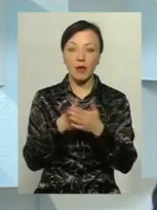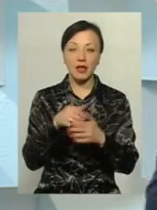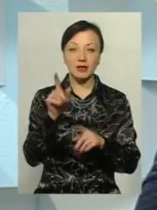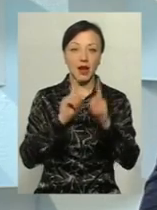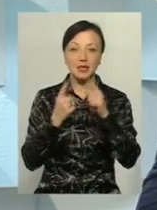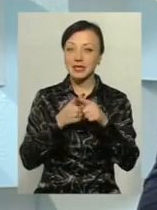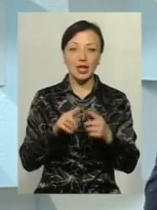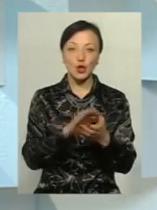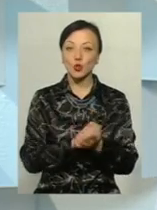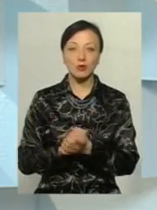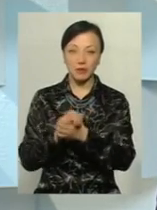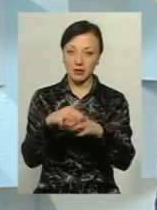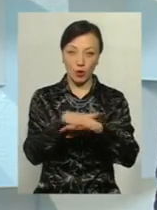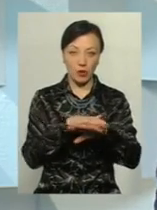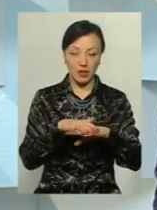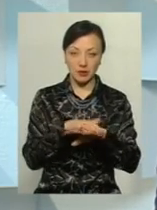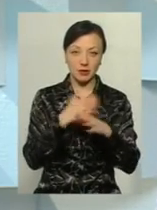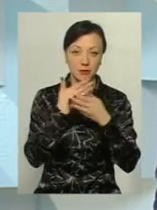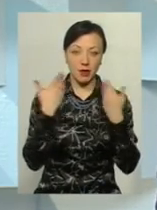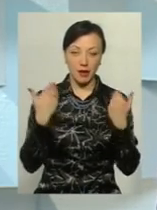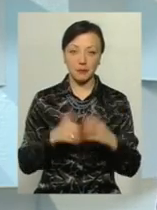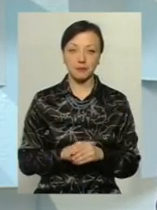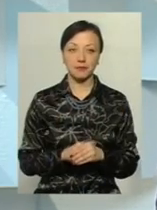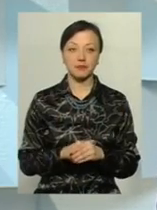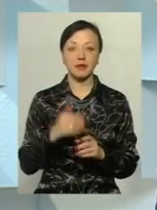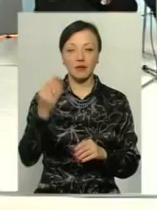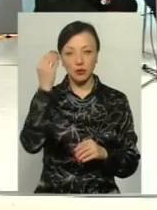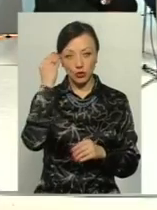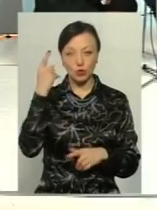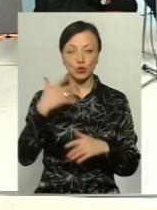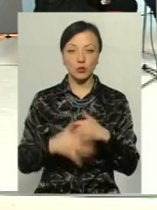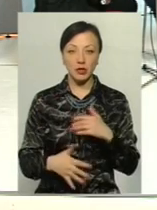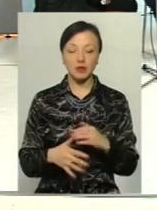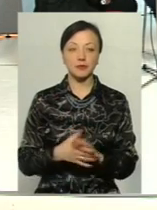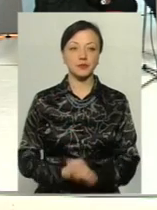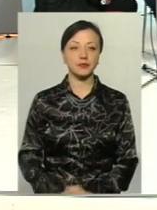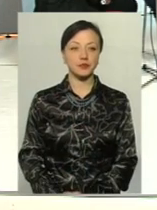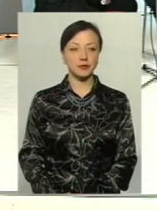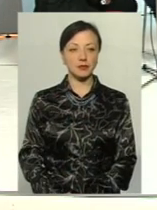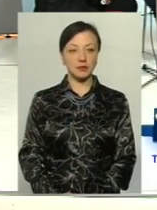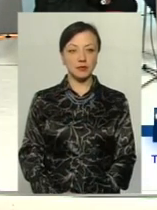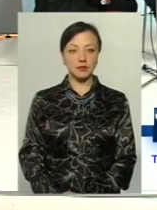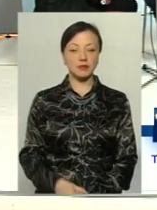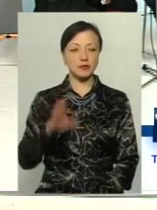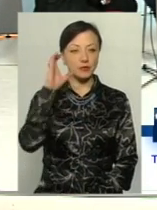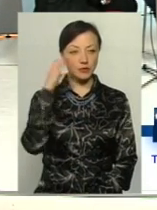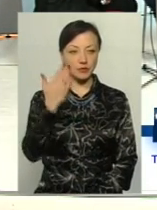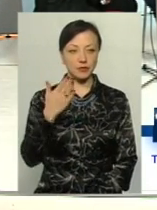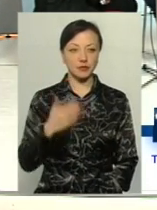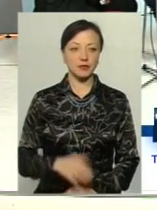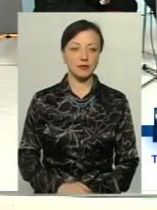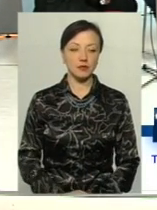є суспільство громадське. Громадянського суспільства немає. Така ваша думка, зрозуміло. 61 90 60. Слухаємо вас.